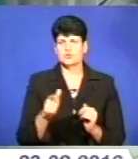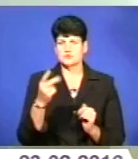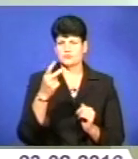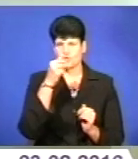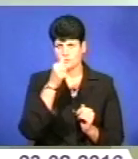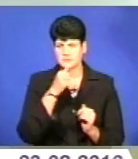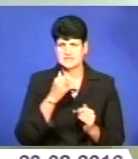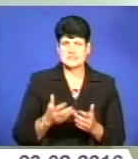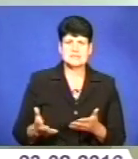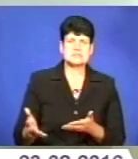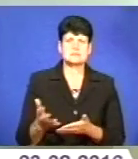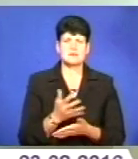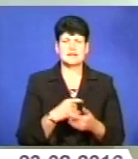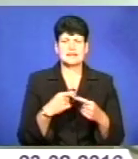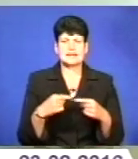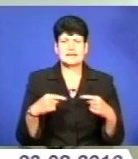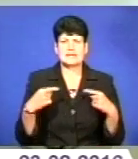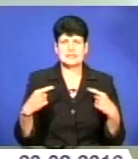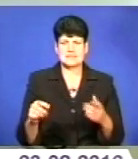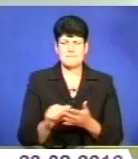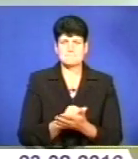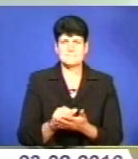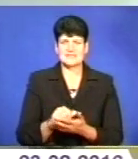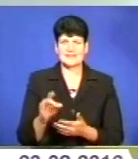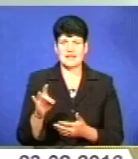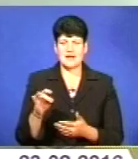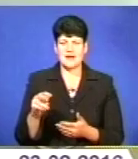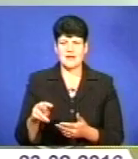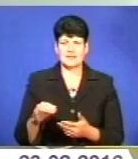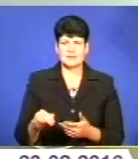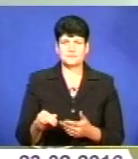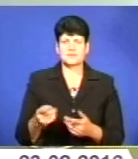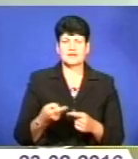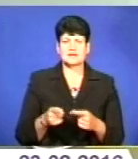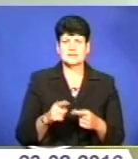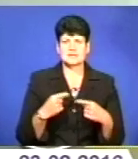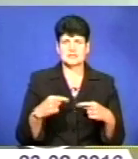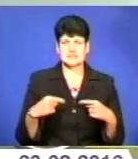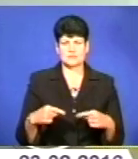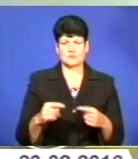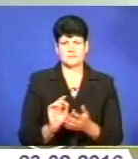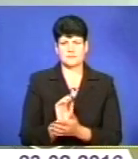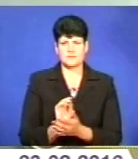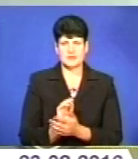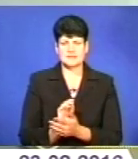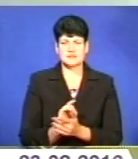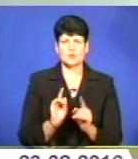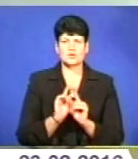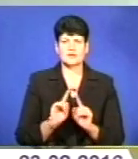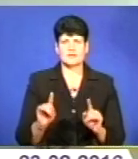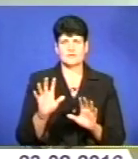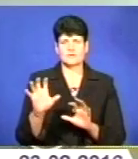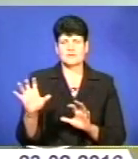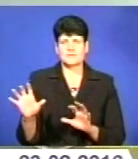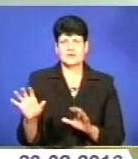покрепленці збиралися різні унікальні матеріали. Це стосується як періодичної преси, так і унікальних світлин,